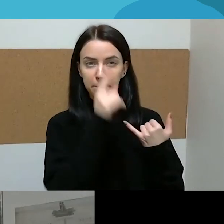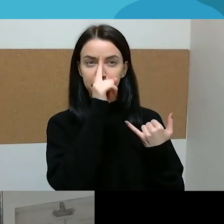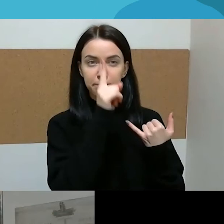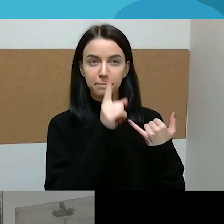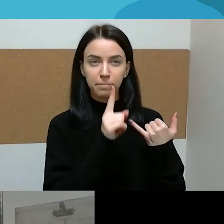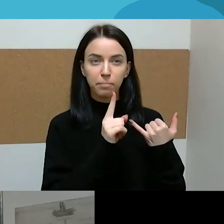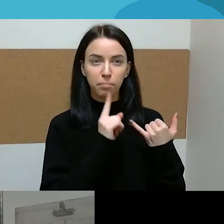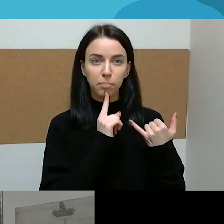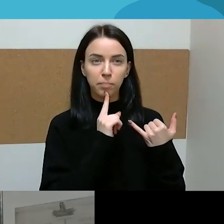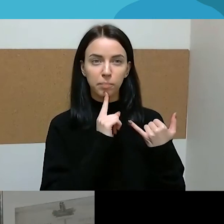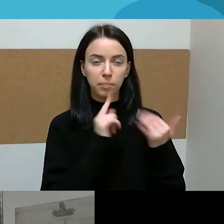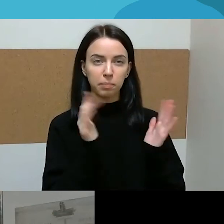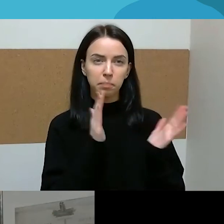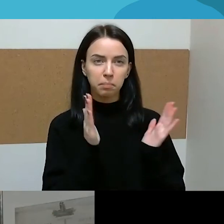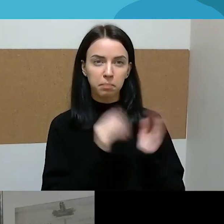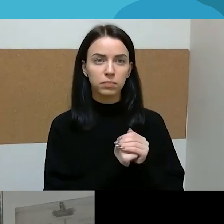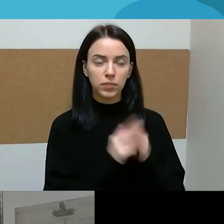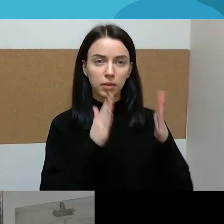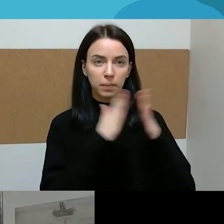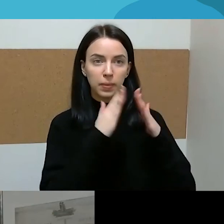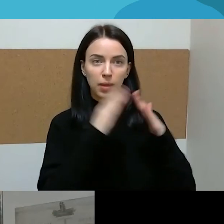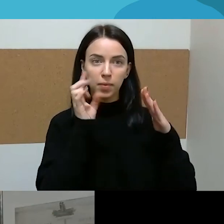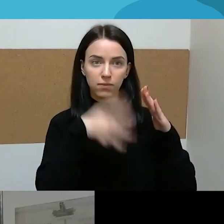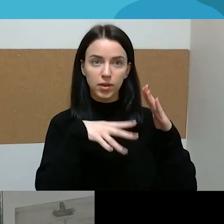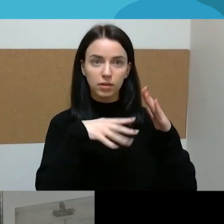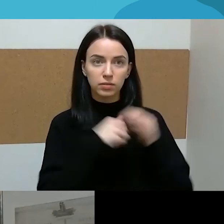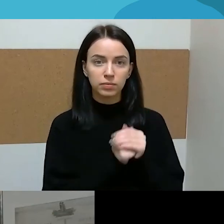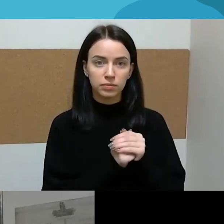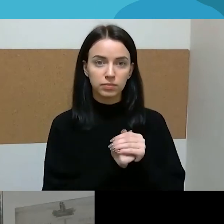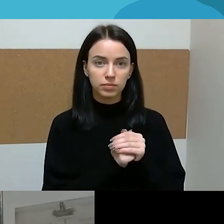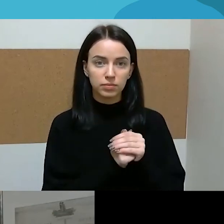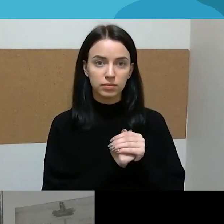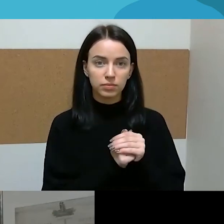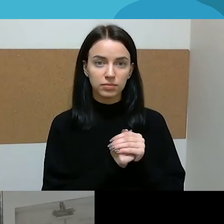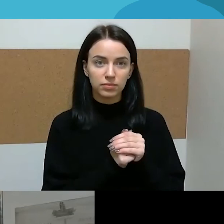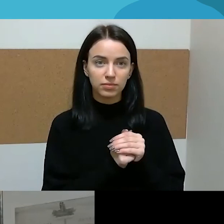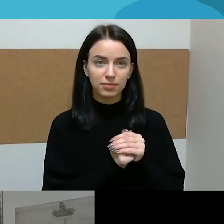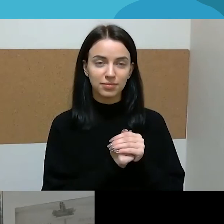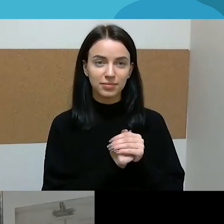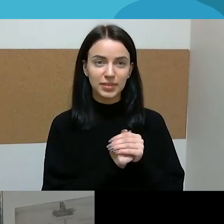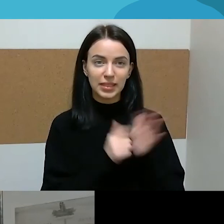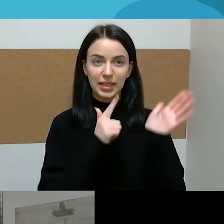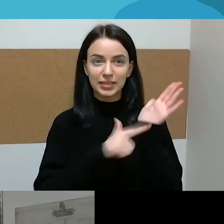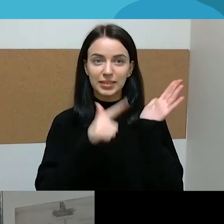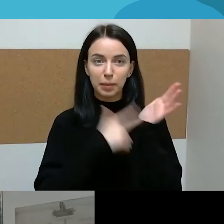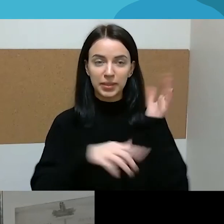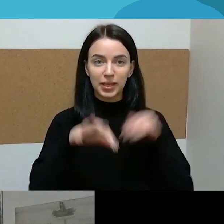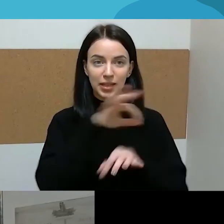kaip esam namuose, 70 kvadratų keturėse,